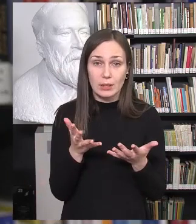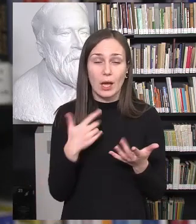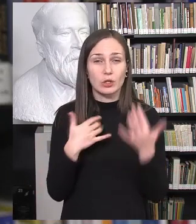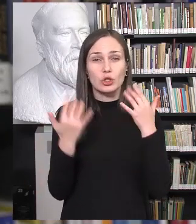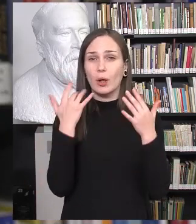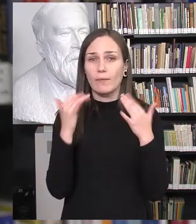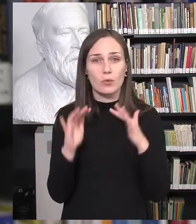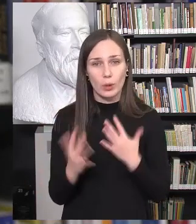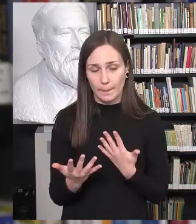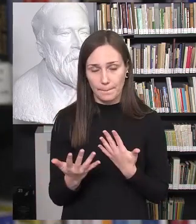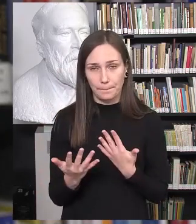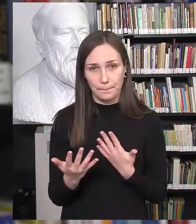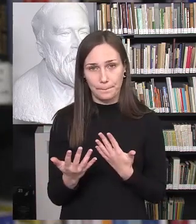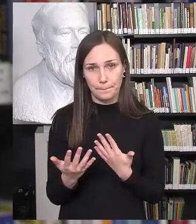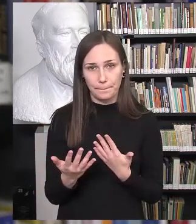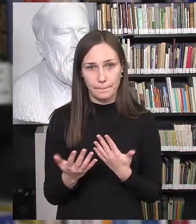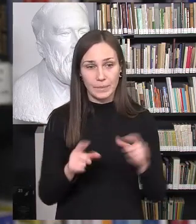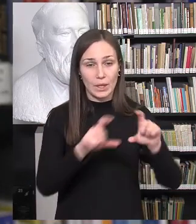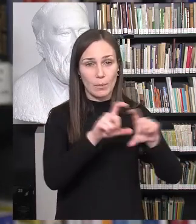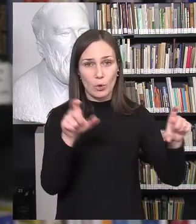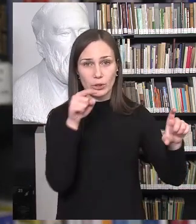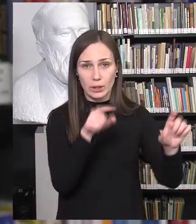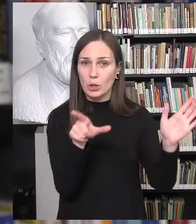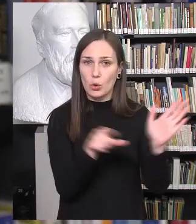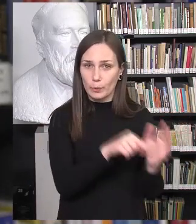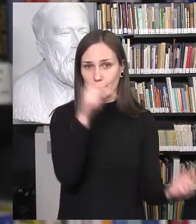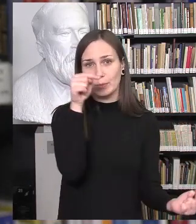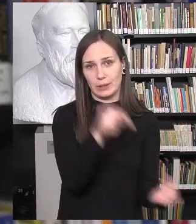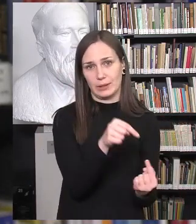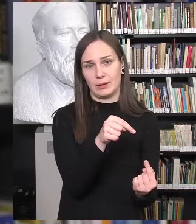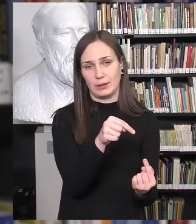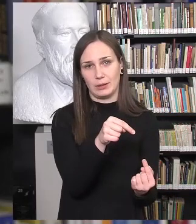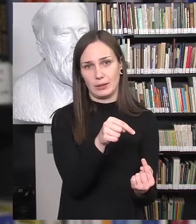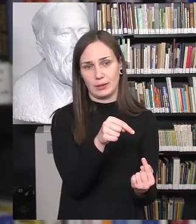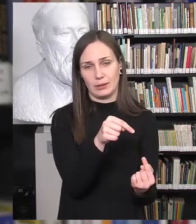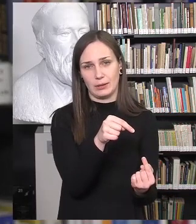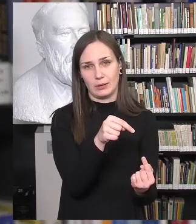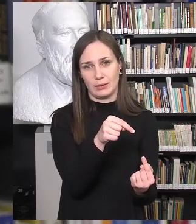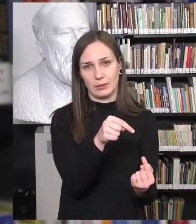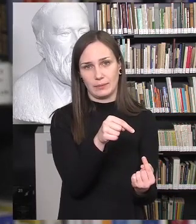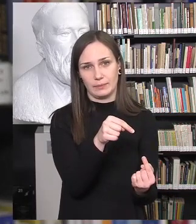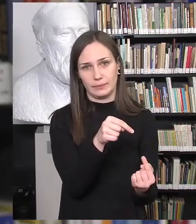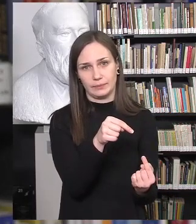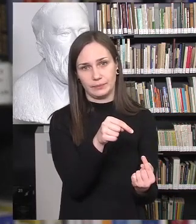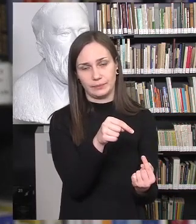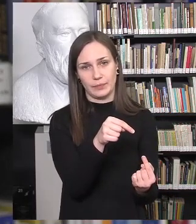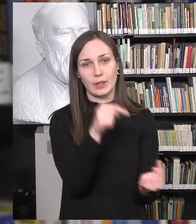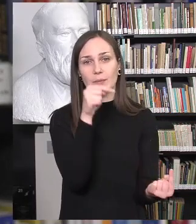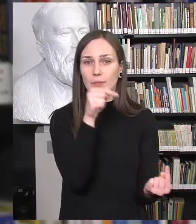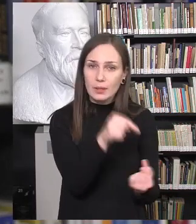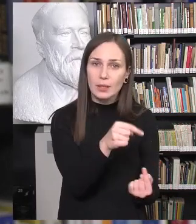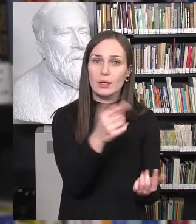mokykla turi būti pritaikyta gauti